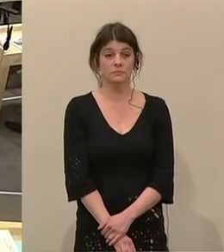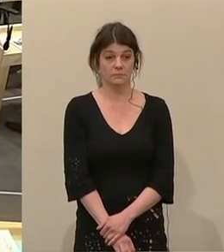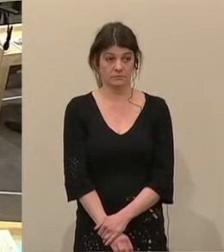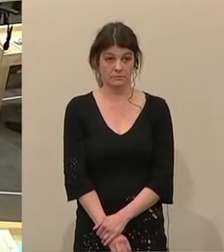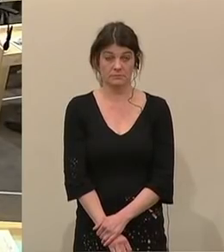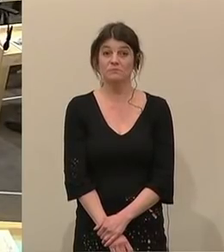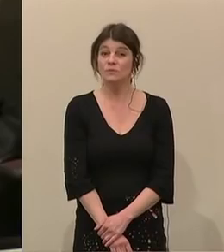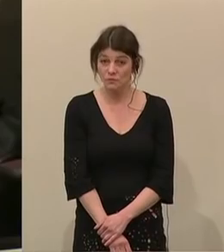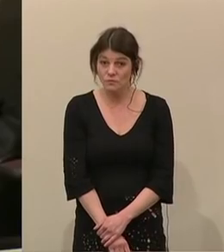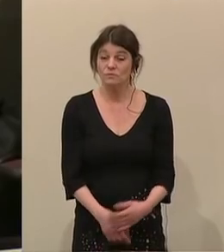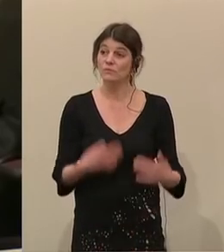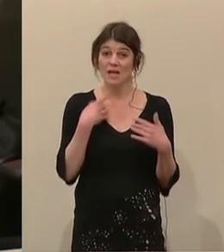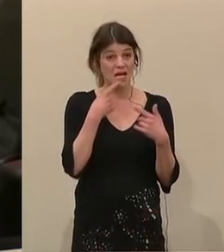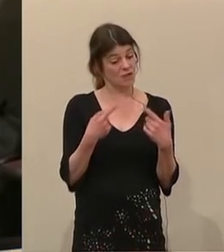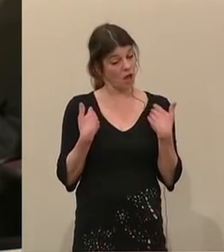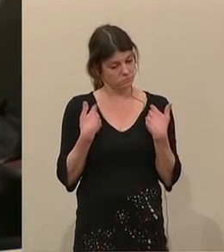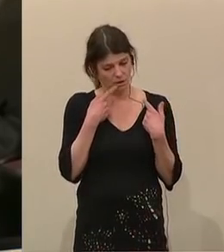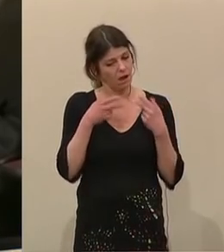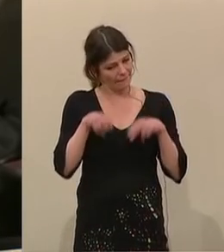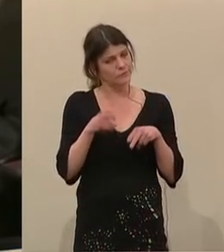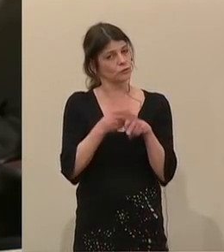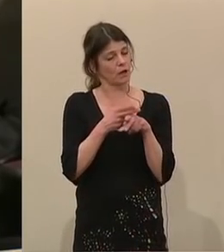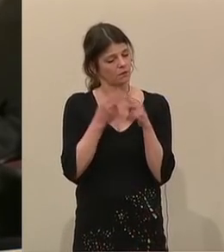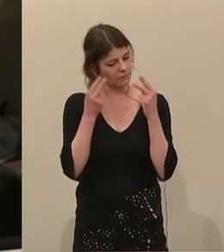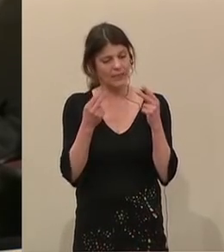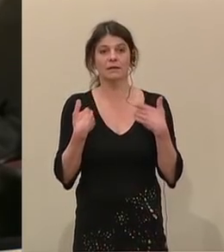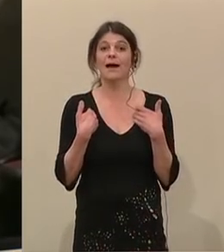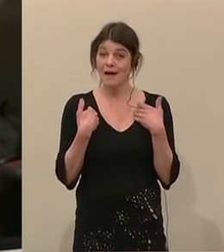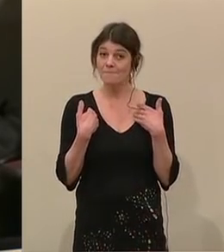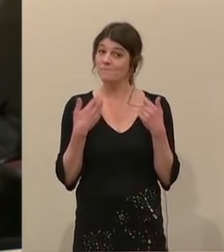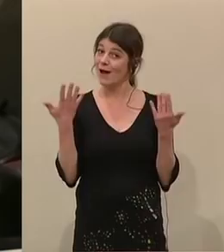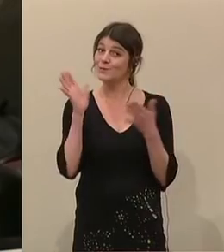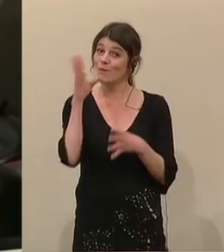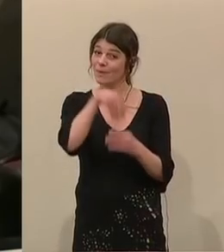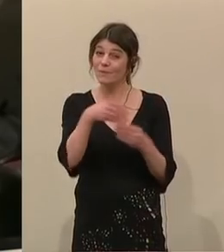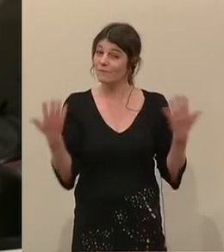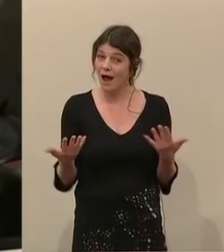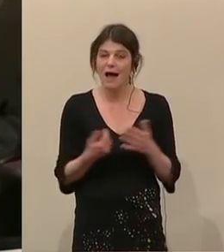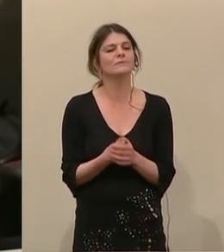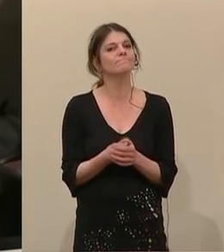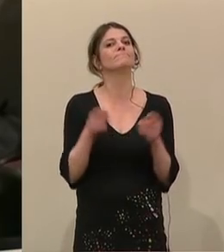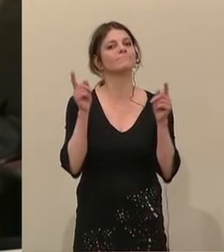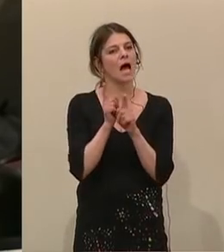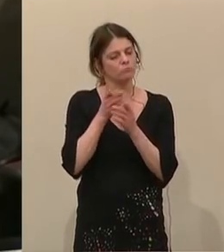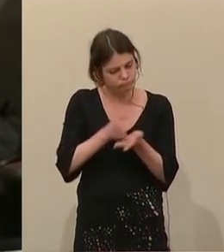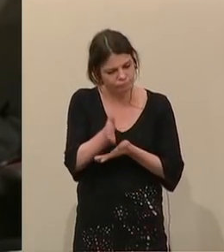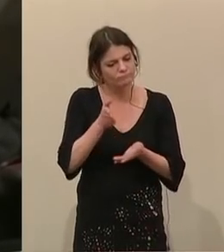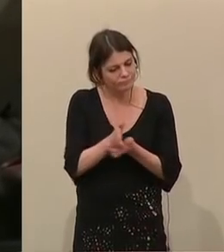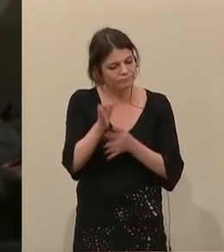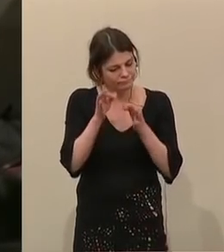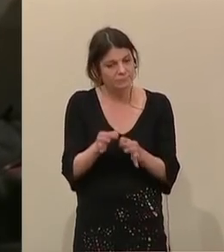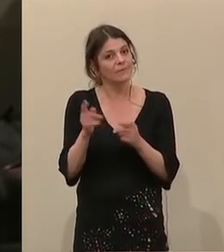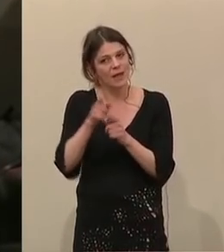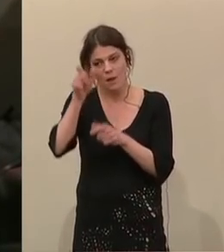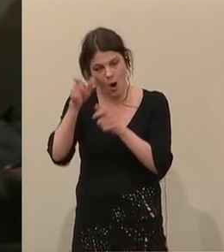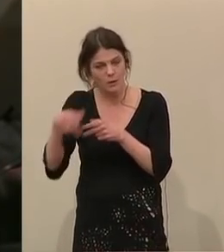und ich sage, wir halten die Rechtsstaatlichkeit hoch, dann gehört zu dieser Rechtsstaatlichkeit auch der konsequente Vollzug von